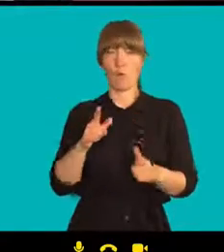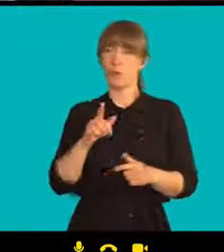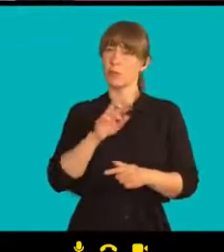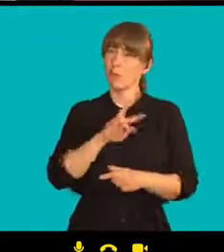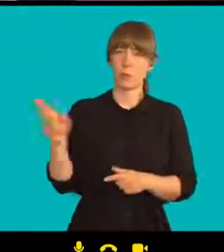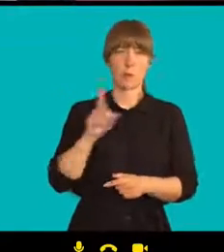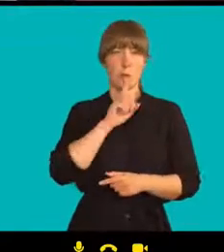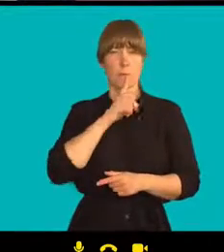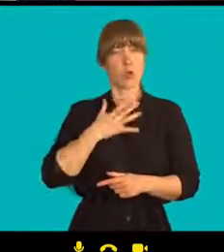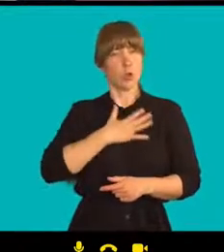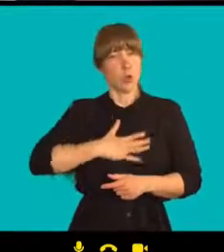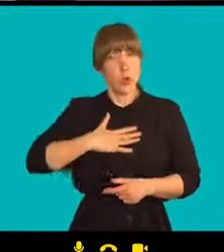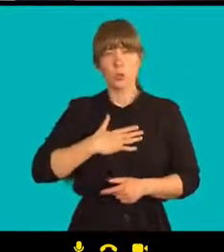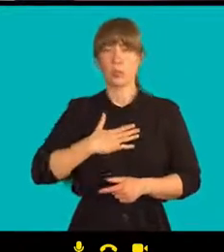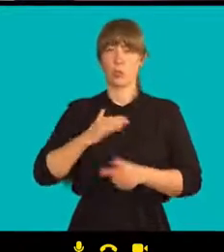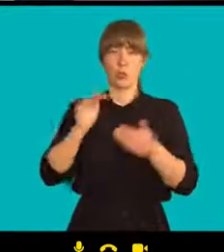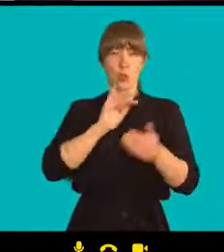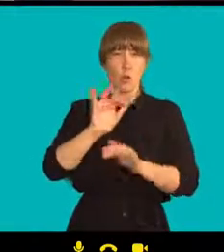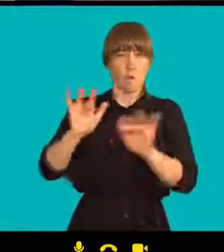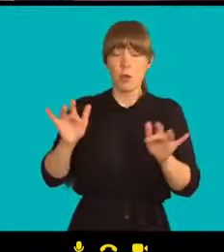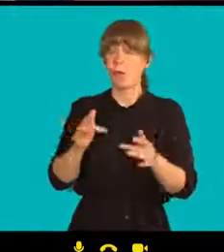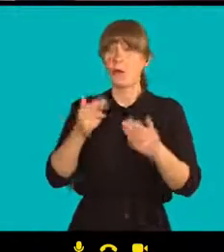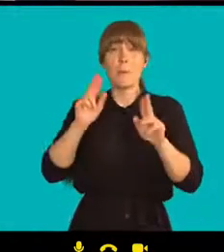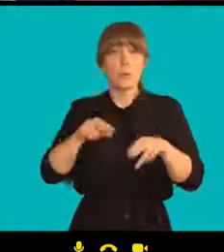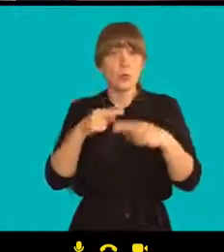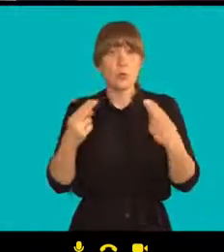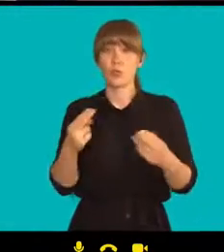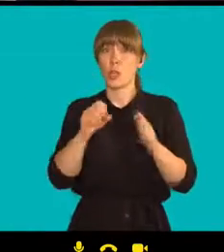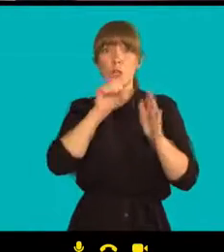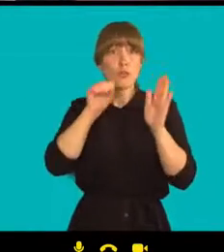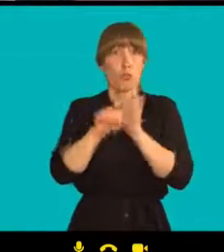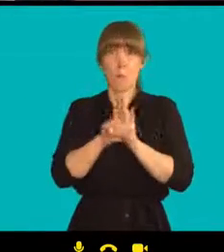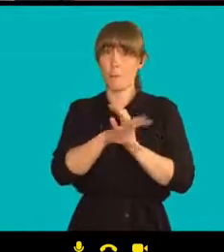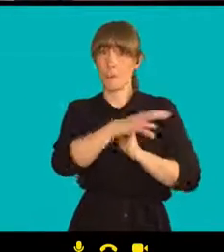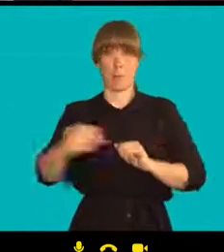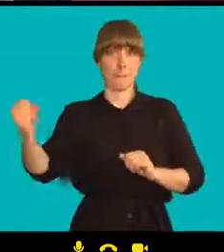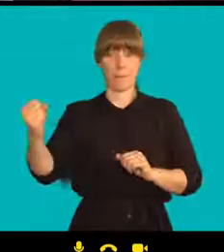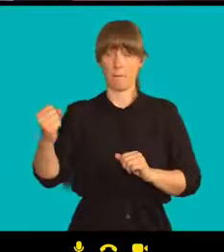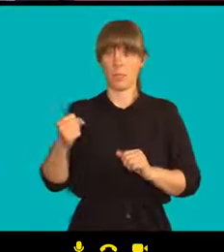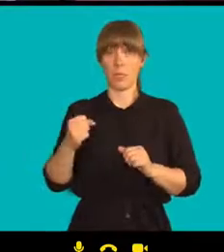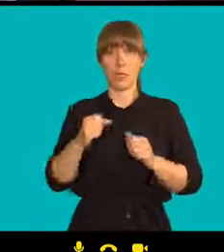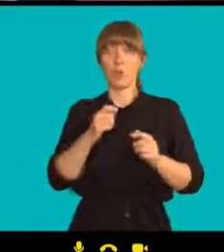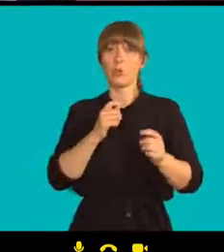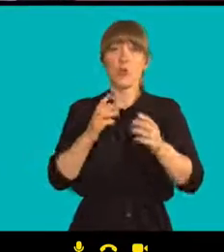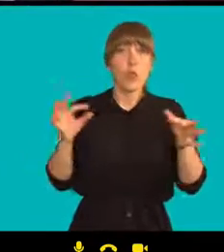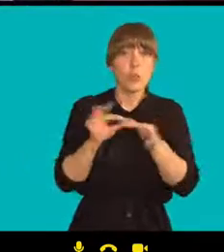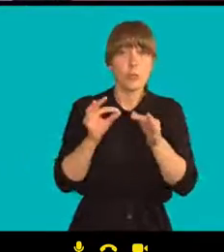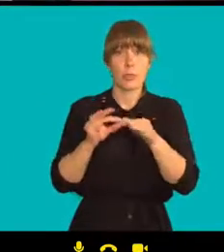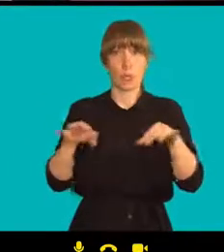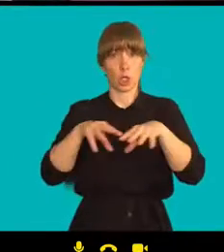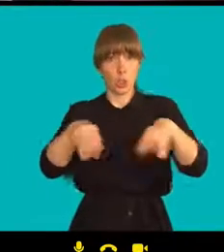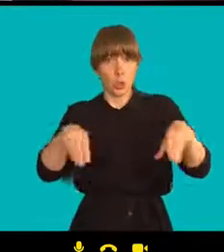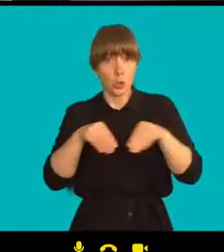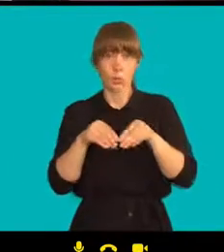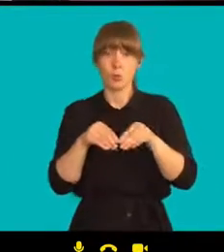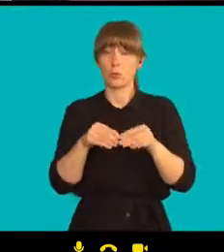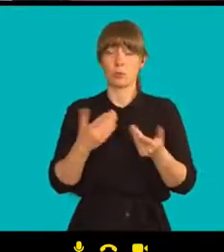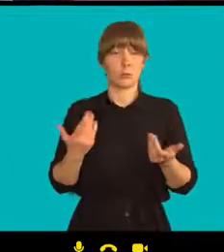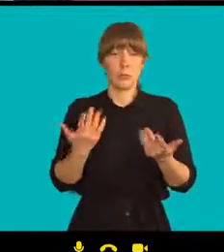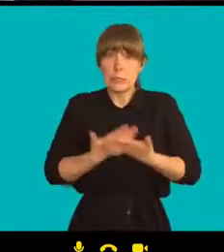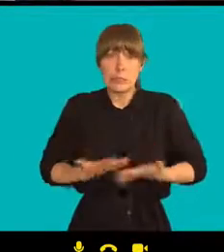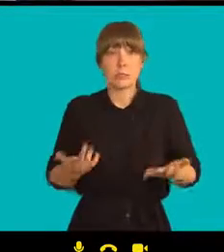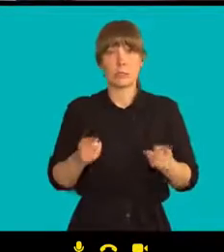zacházení, nemají kontakt třeba se svými příbuznými, nedostávají poštu. Myslím, že i české organizace v tomto dělají řadu kroků